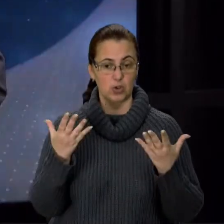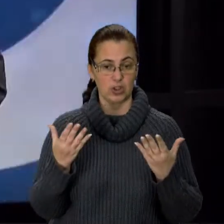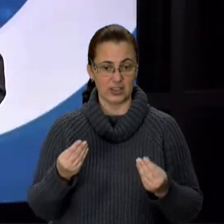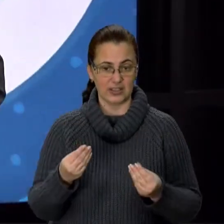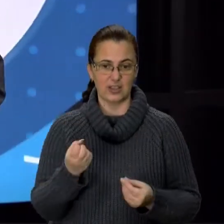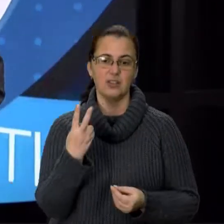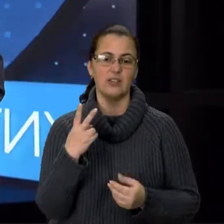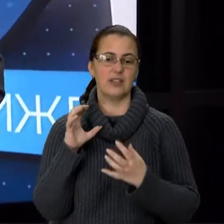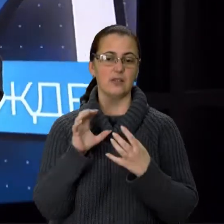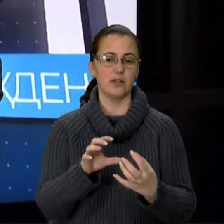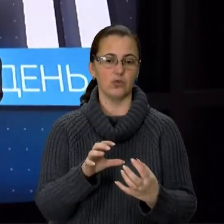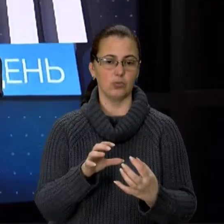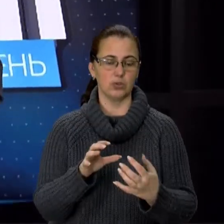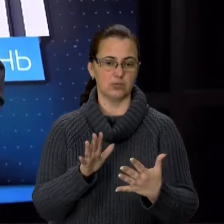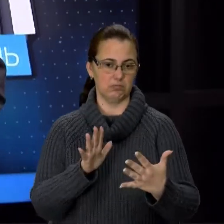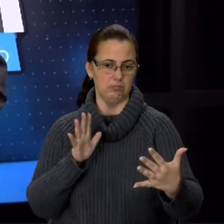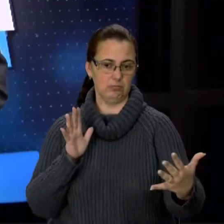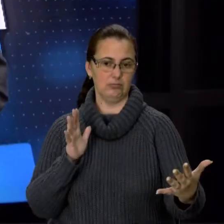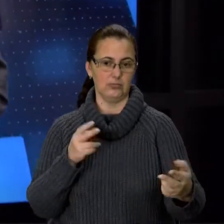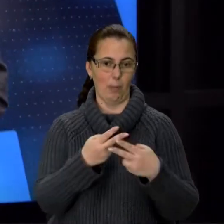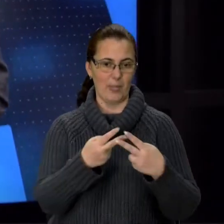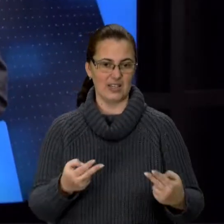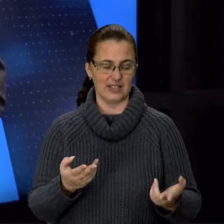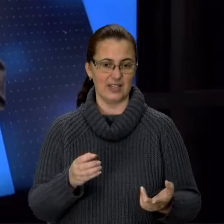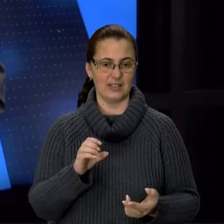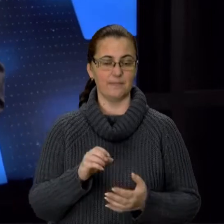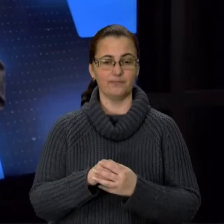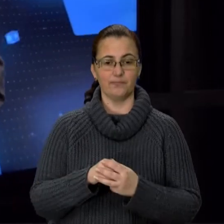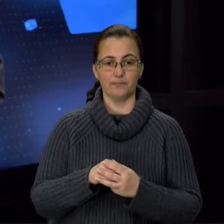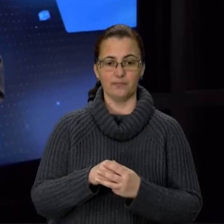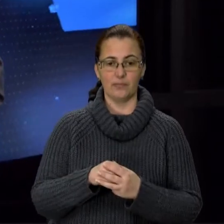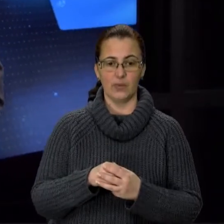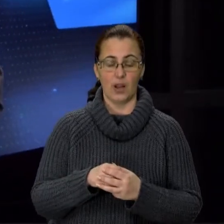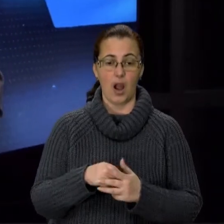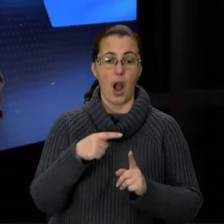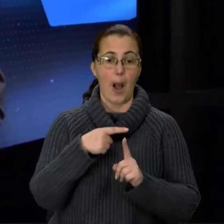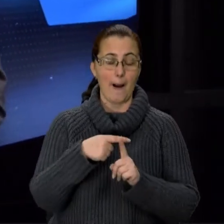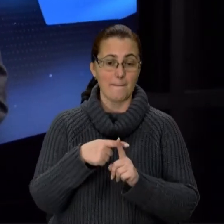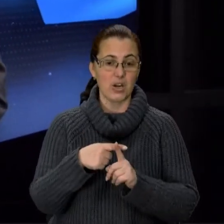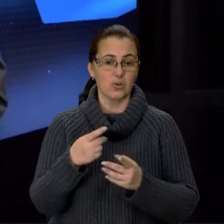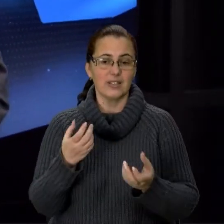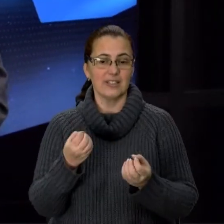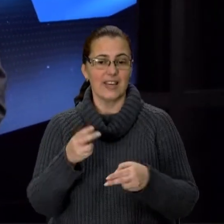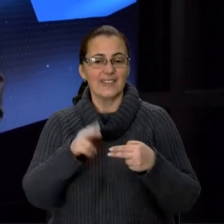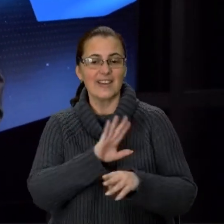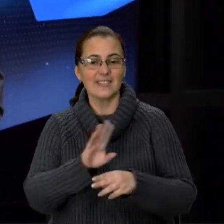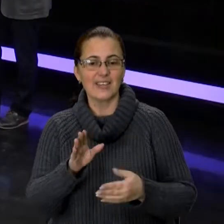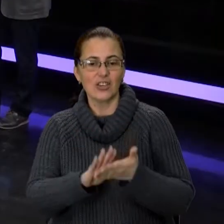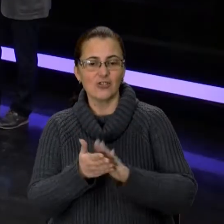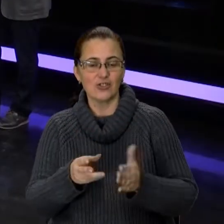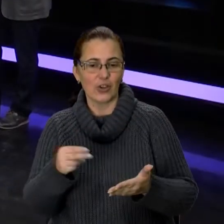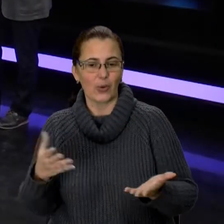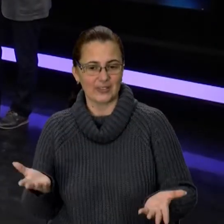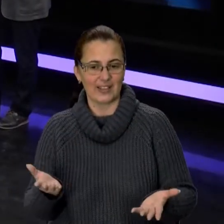12 автобусів, так, довгих. і вважні ж їздять Мерседеси і Соляріси. Плюс це обірвані контракти, бо Мерседесів мало бути 16, Солярісів – 12.